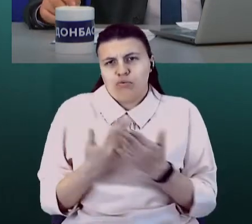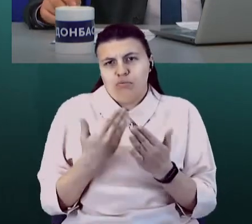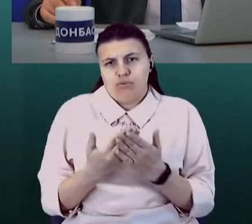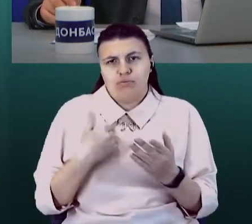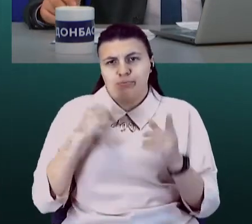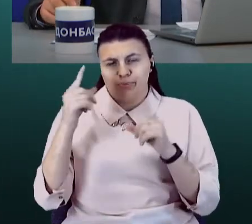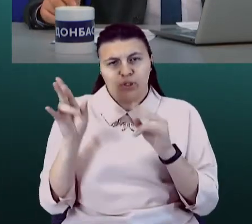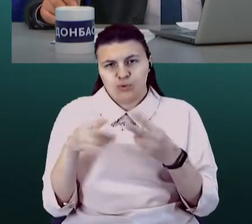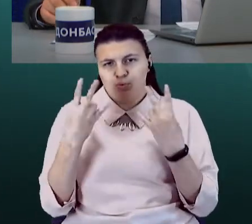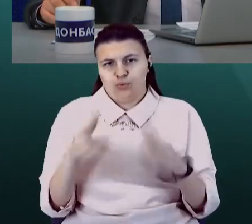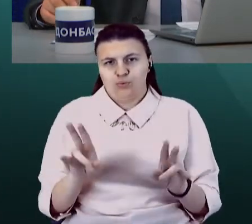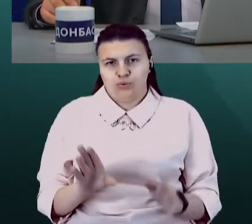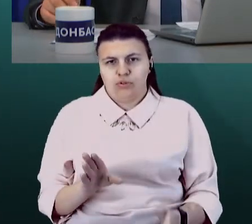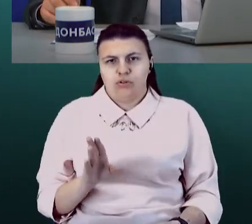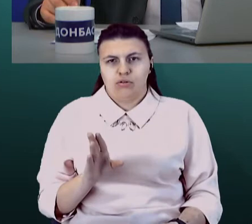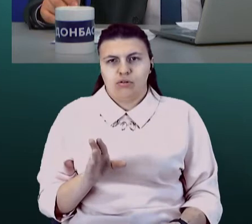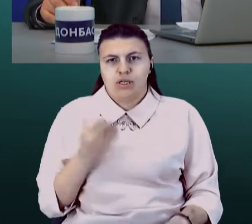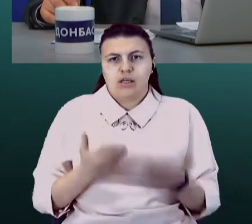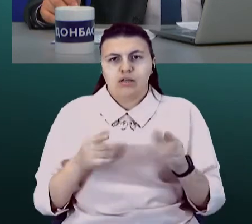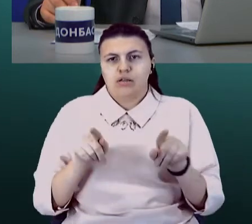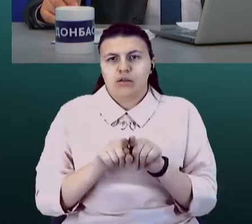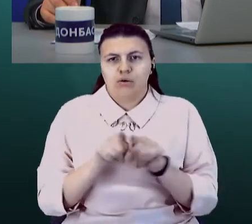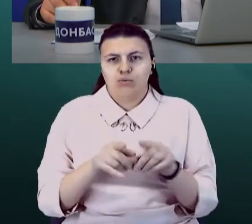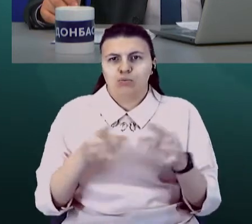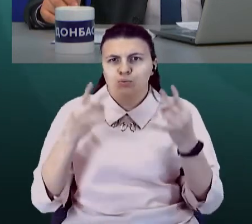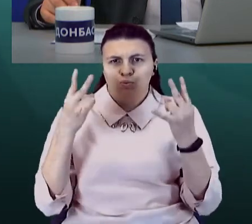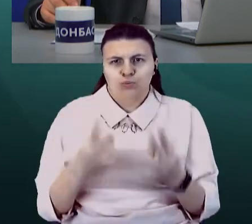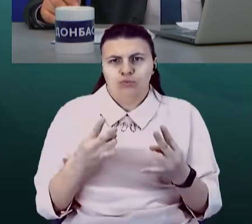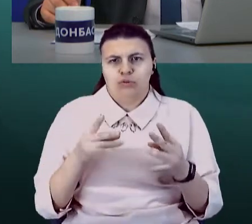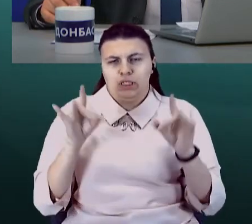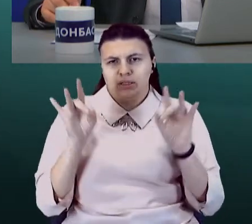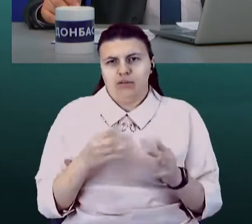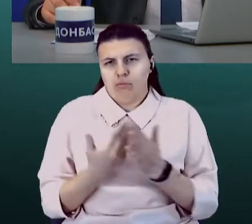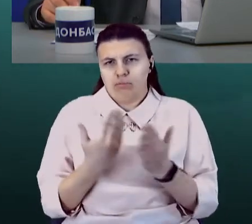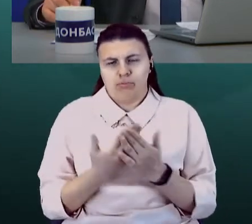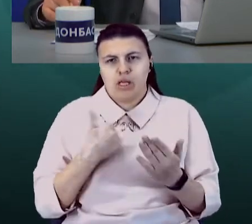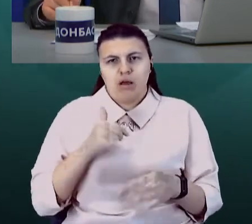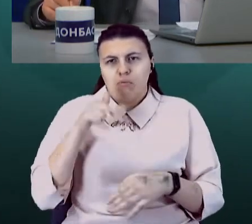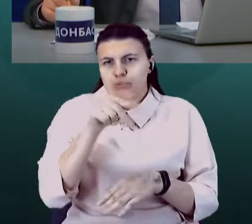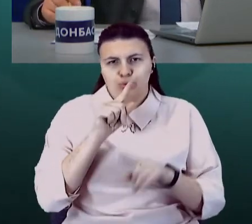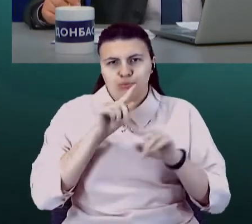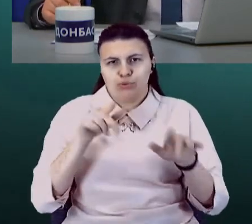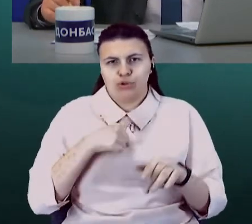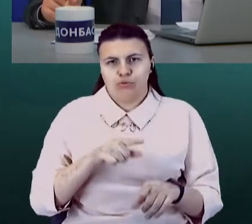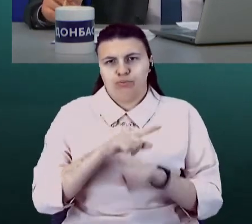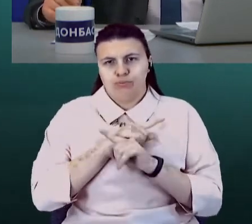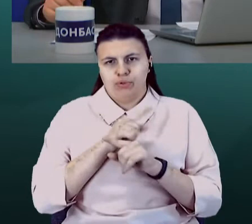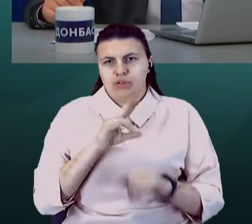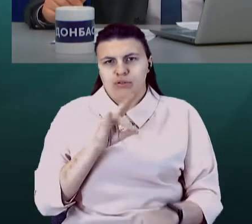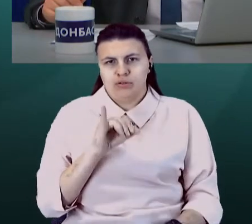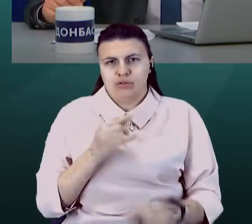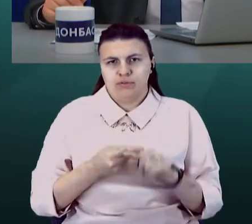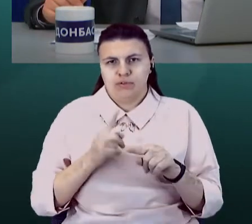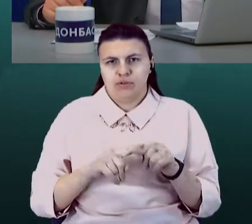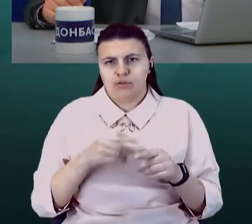там у ресторан, чи ще куди. Я що, від цього помру? Ні. Можу я